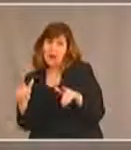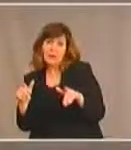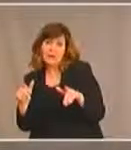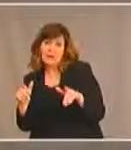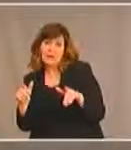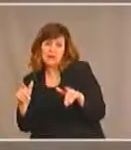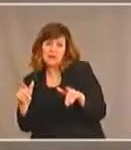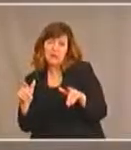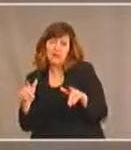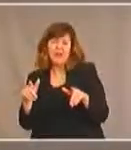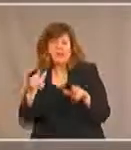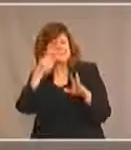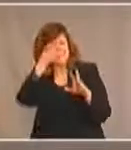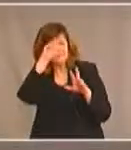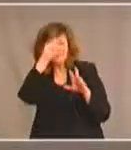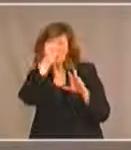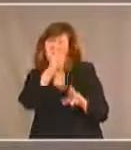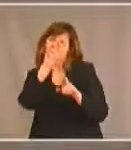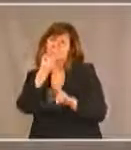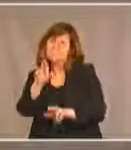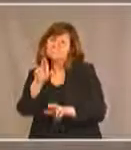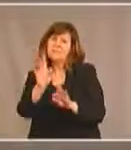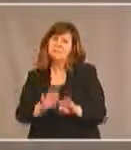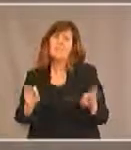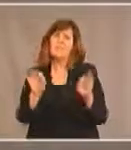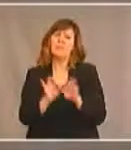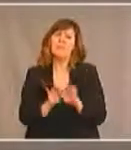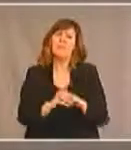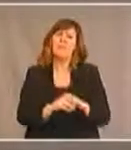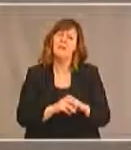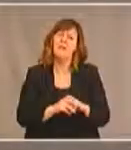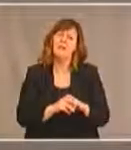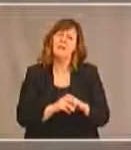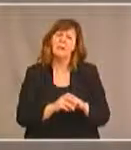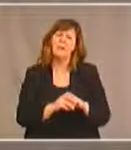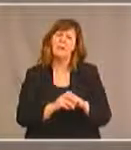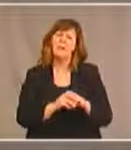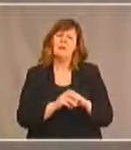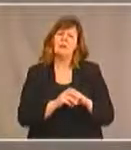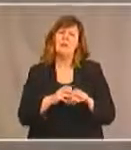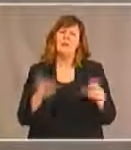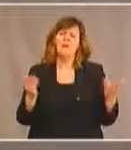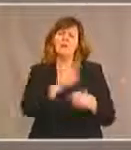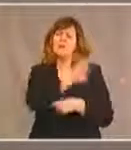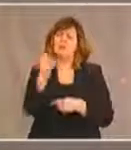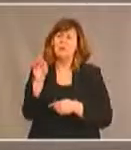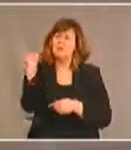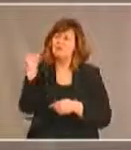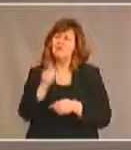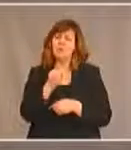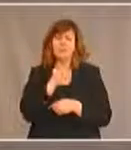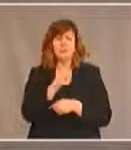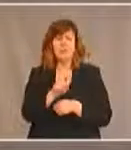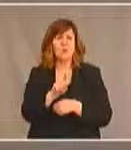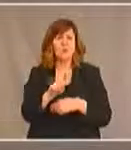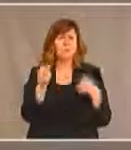de respecter les nations fondatrices par la langue au Canada nous devons nous assurer de